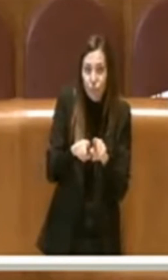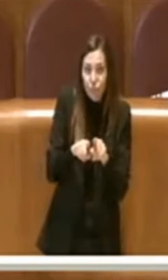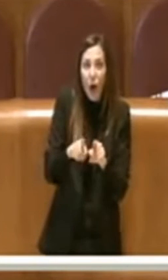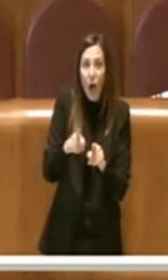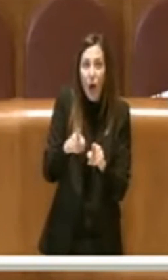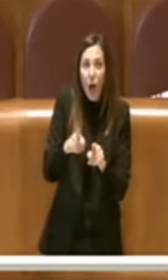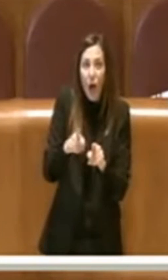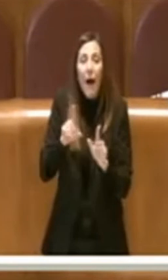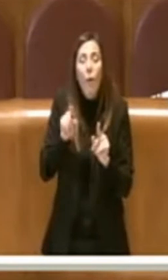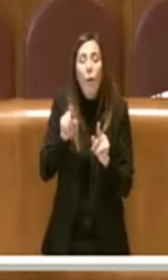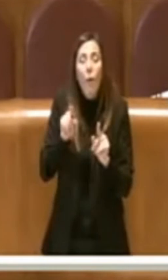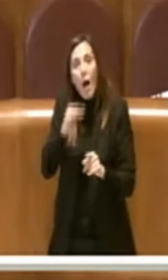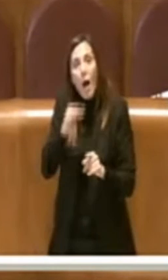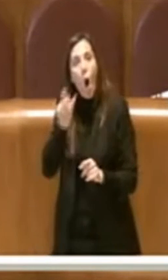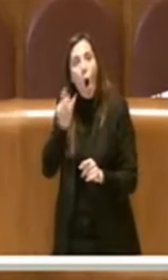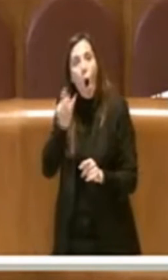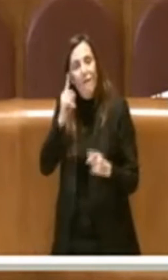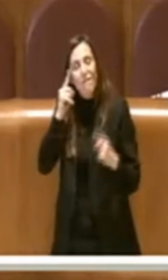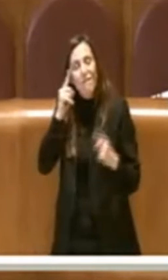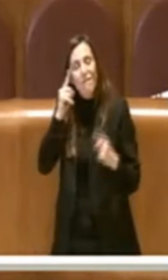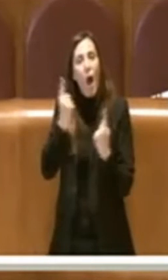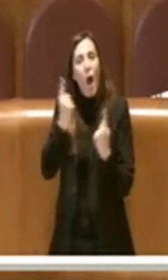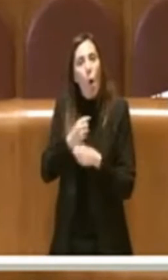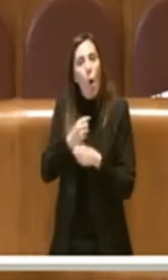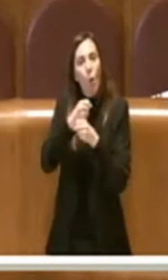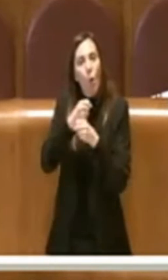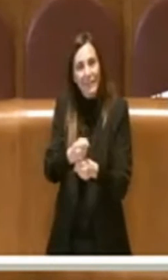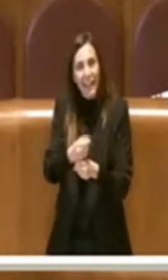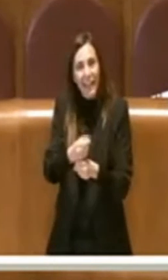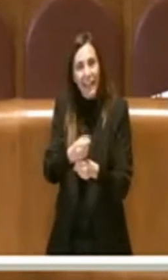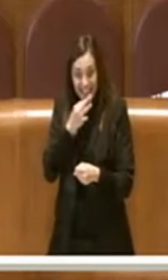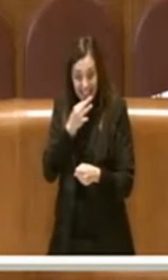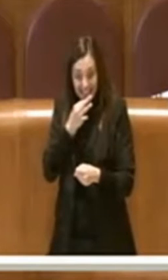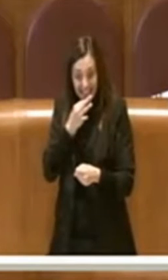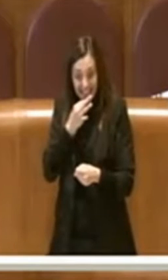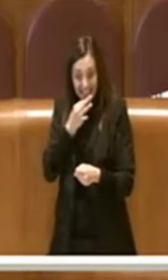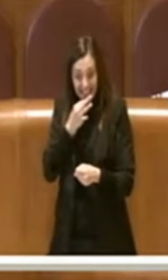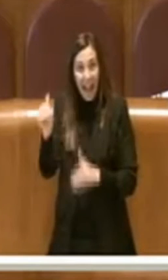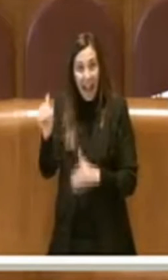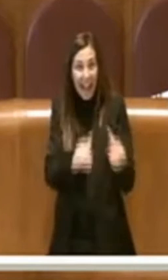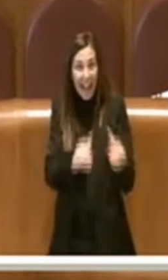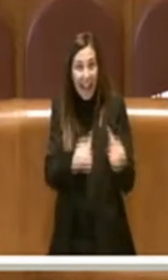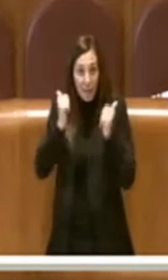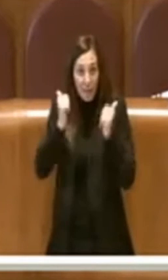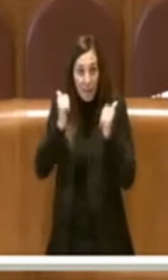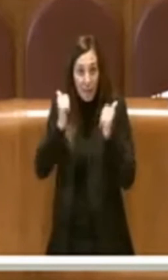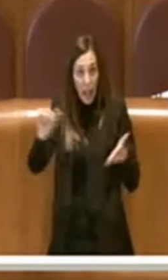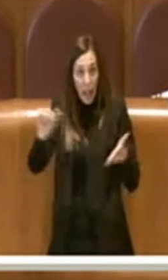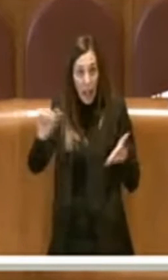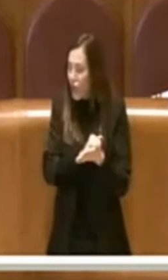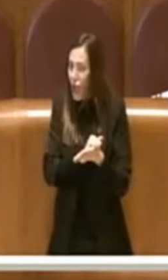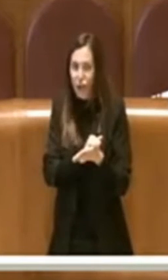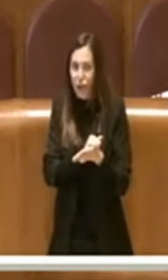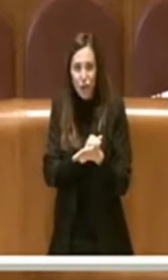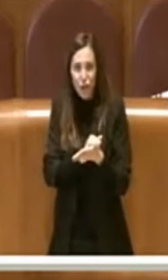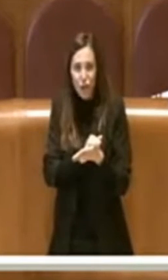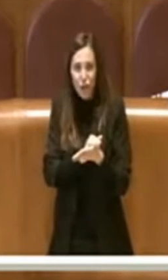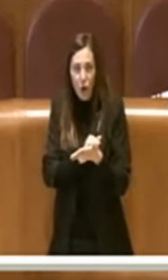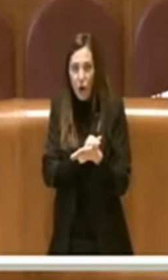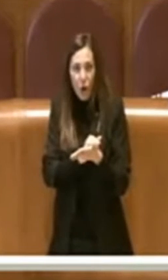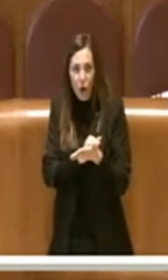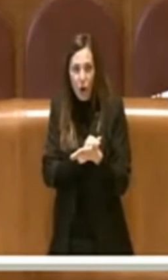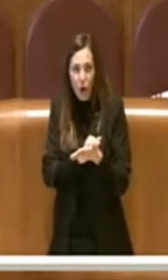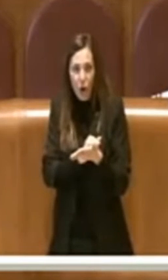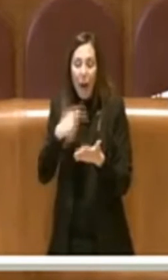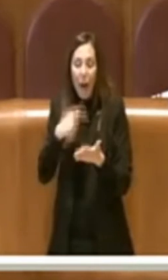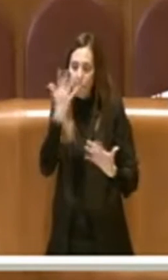non si va ovviamente quindi come dire a cancellare il referendum cittadino ma a quel punto anche il